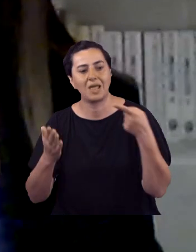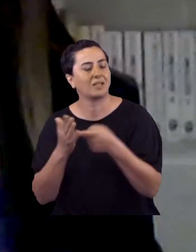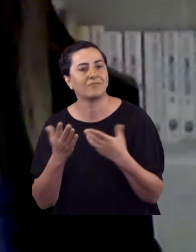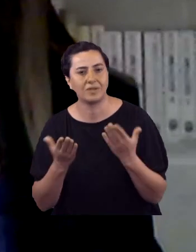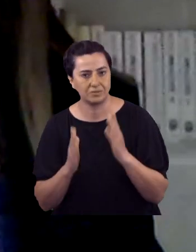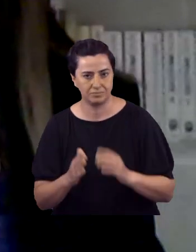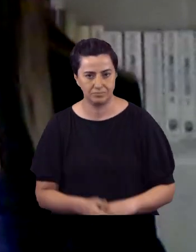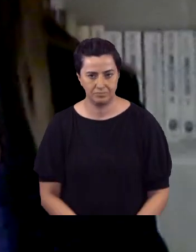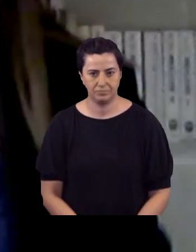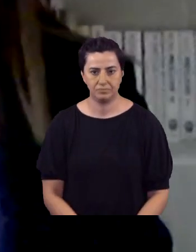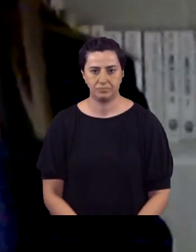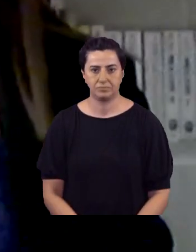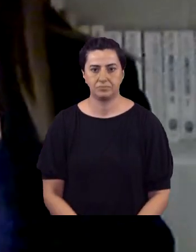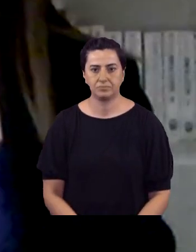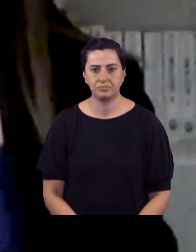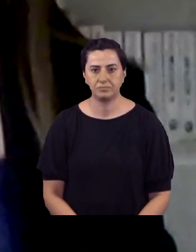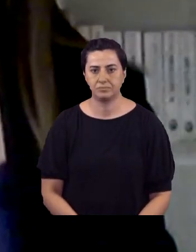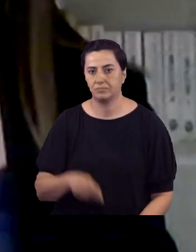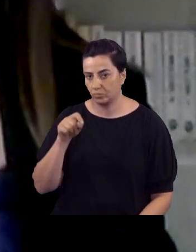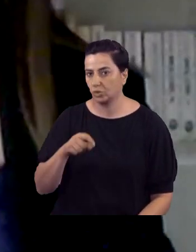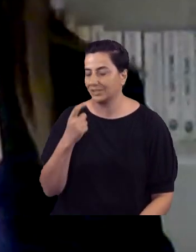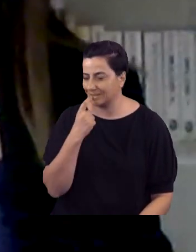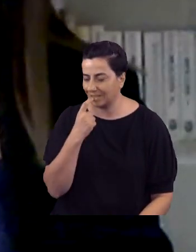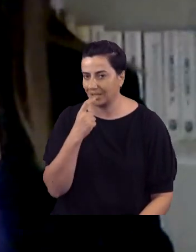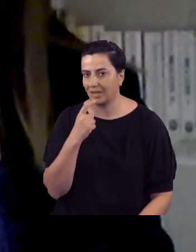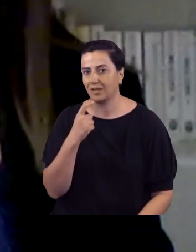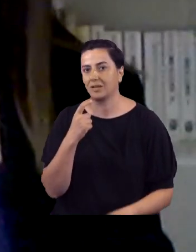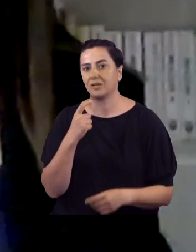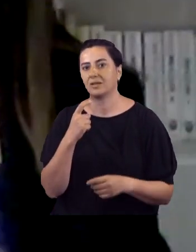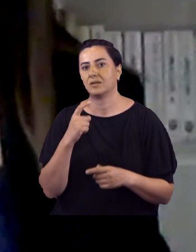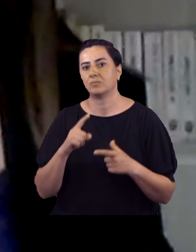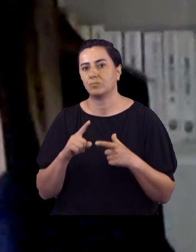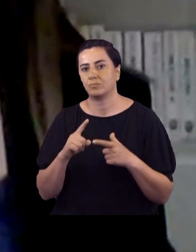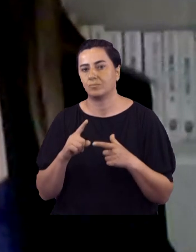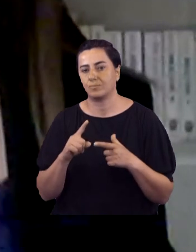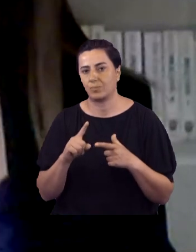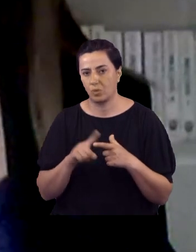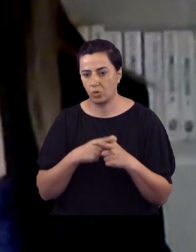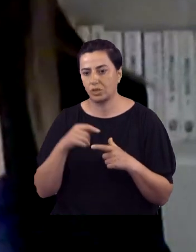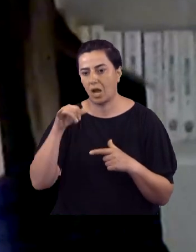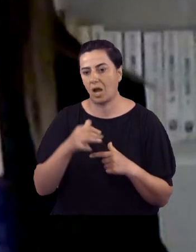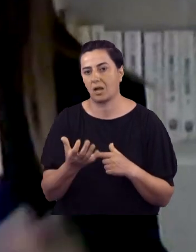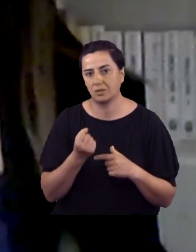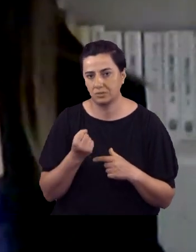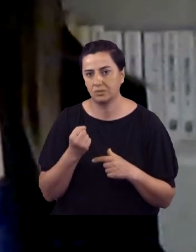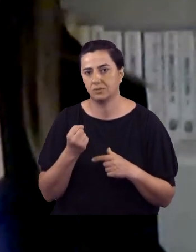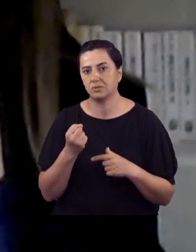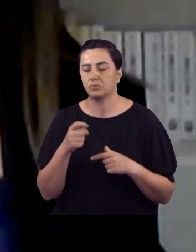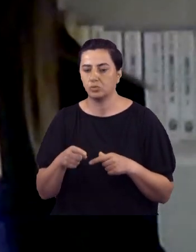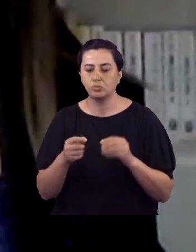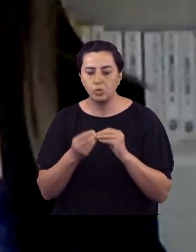hedefinizi nasıl koyuyorsunuz? Bu sene devam eden projeler arasında yer almayı hak kazandık. Bu